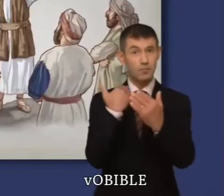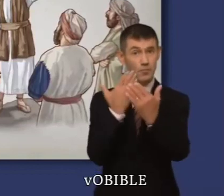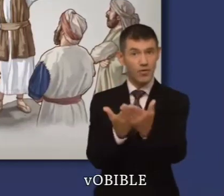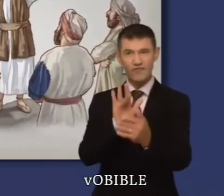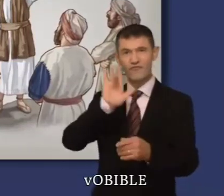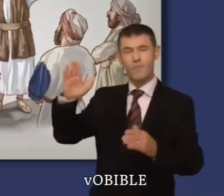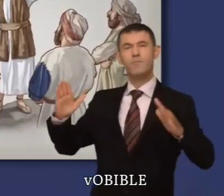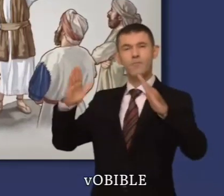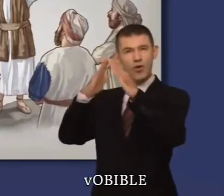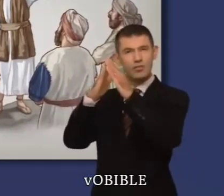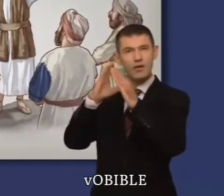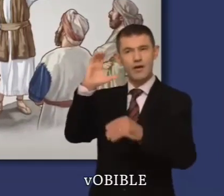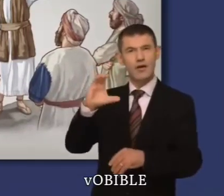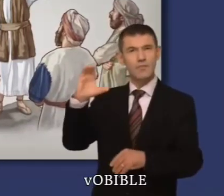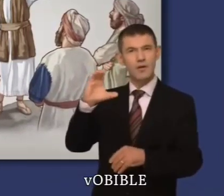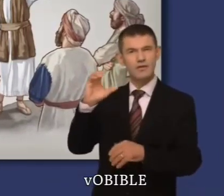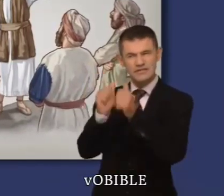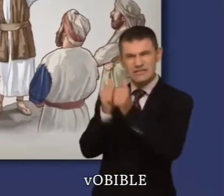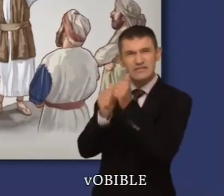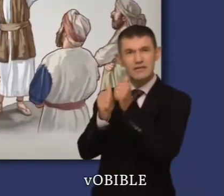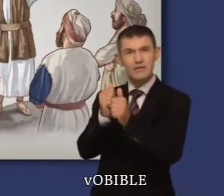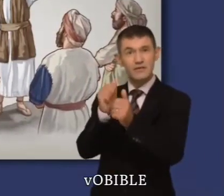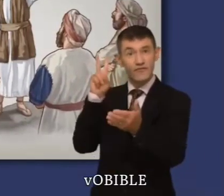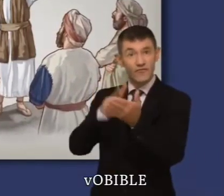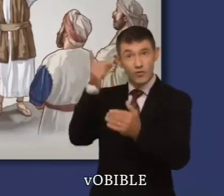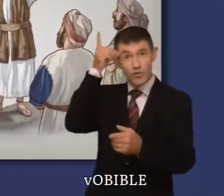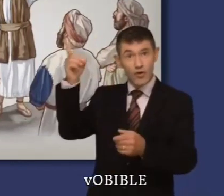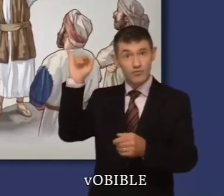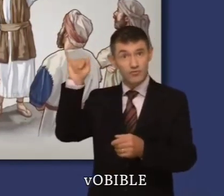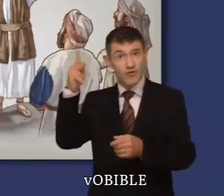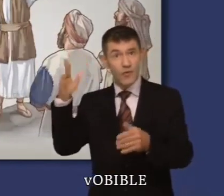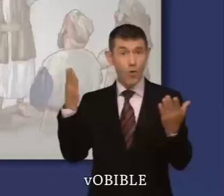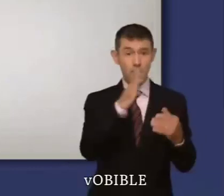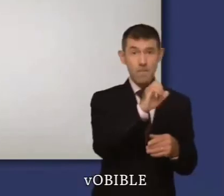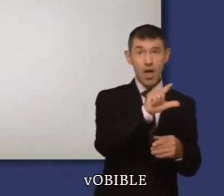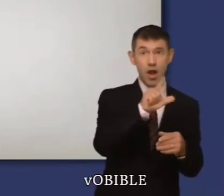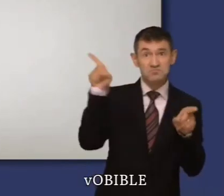épreuve sur le mont Carmel pour montrer qui est le vrai Dieu, Jéhovah ou Baal.